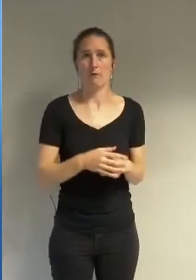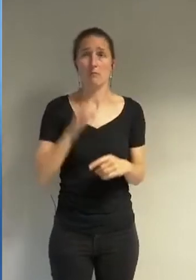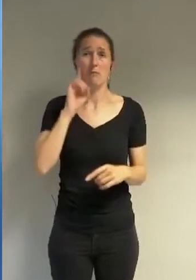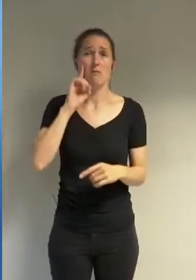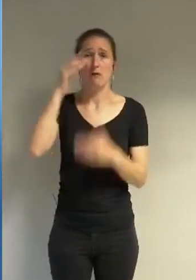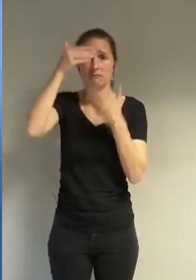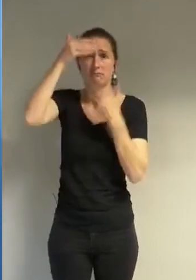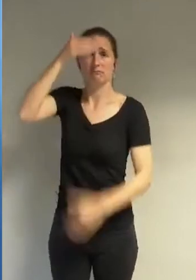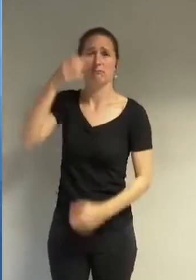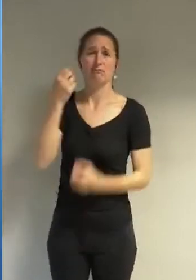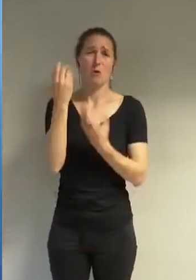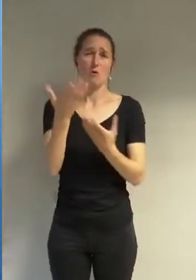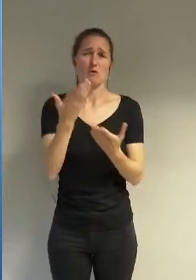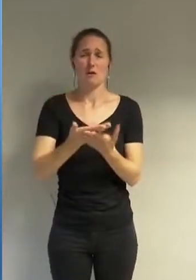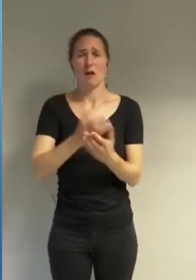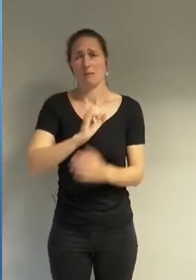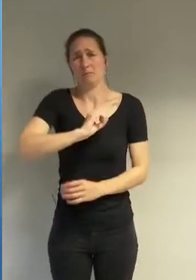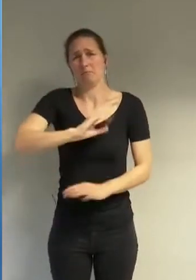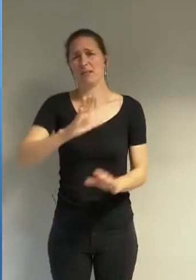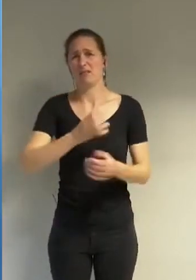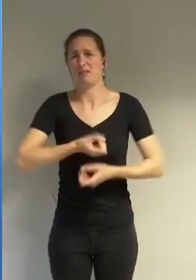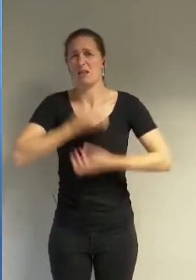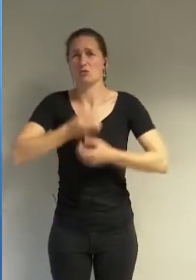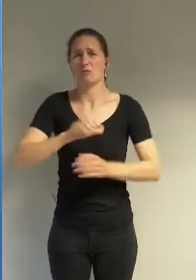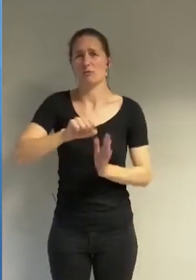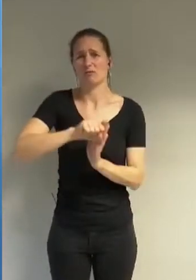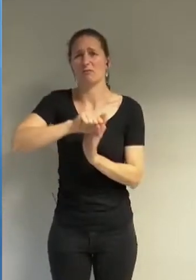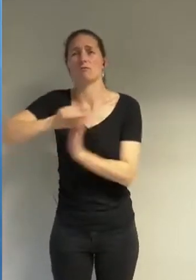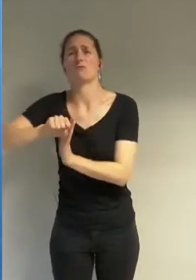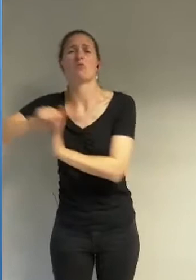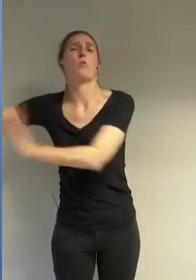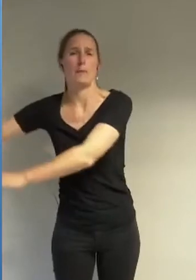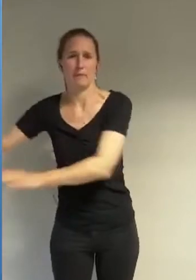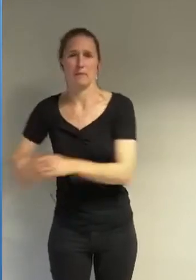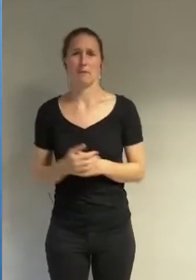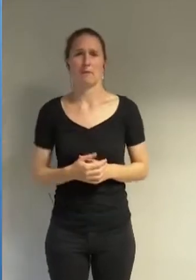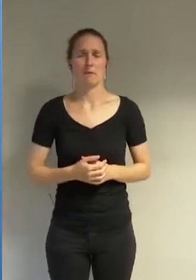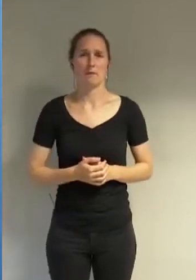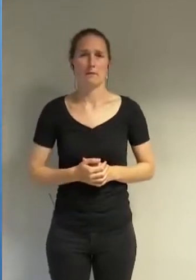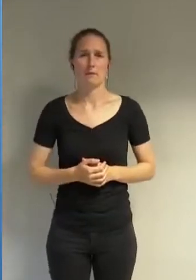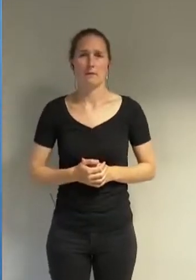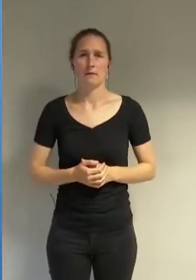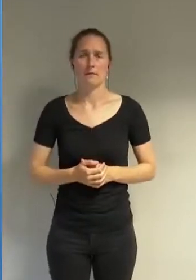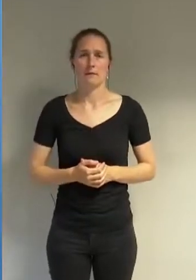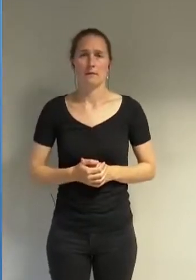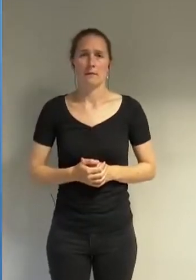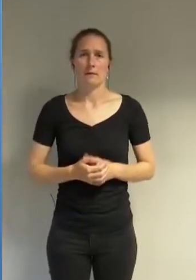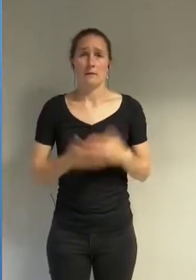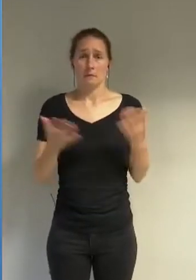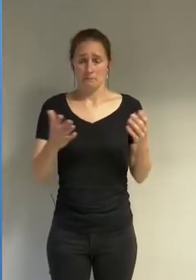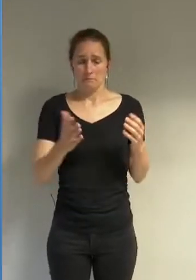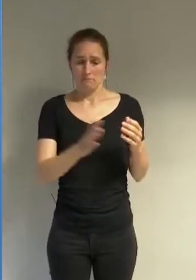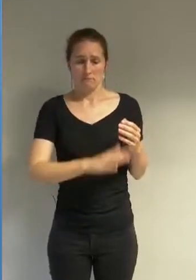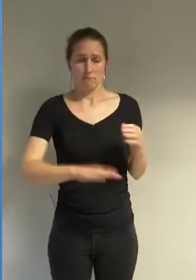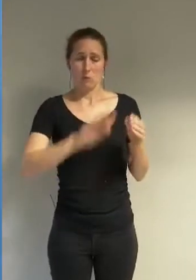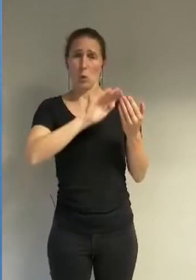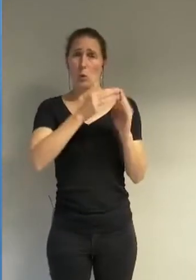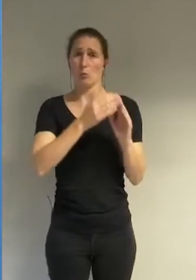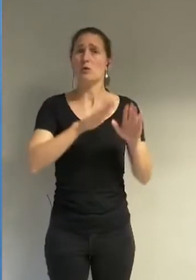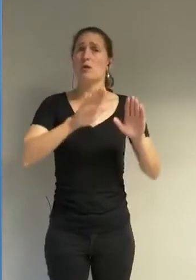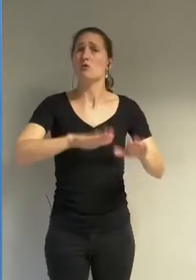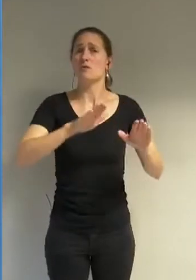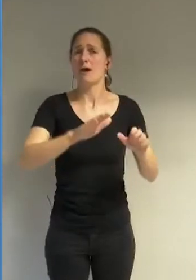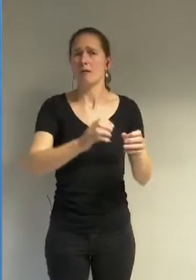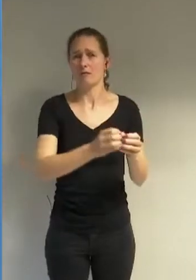ne concerne qu'une minorité de personnes au sein de cette communauté une grande partie de la communauté musulmane nous dit